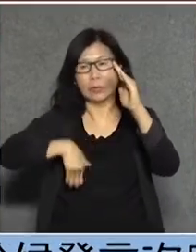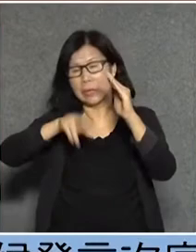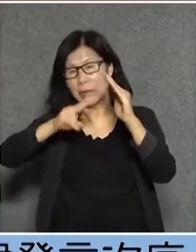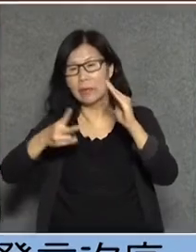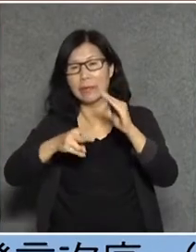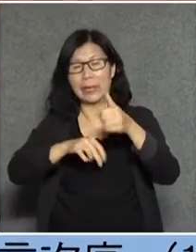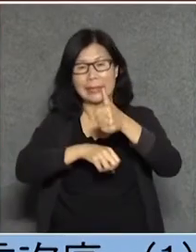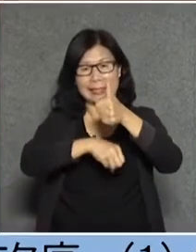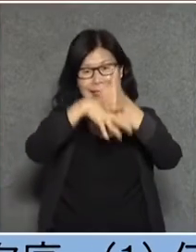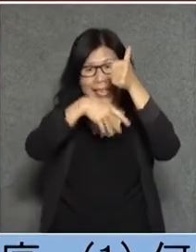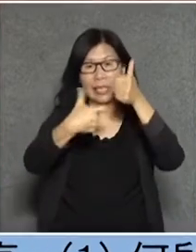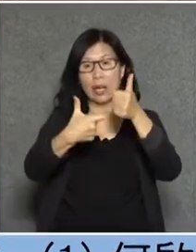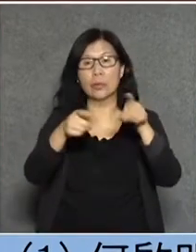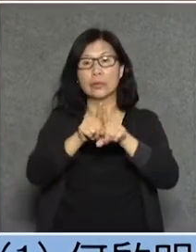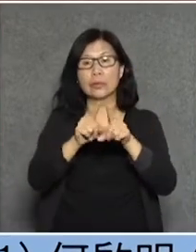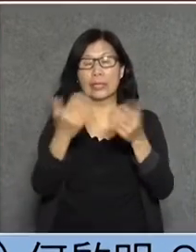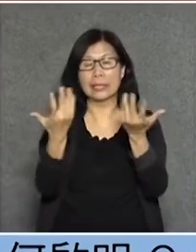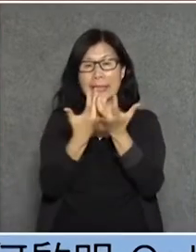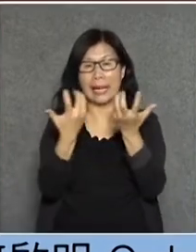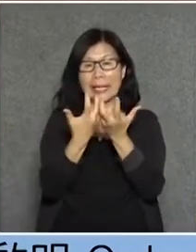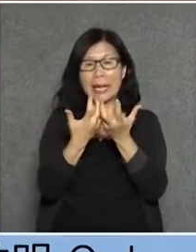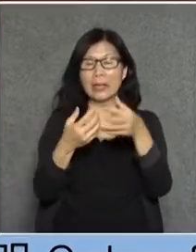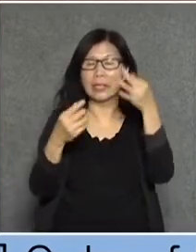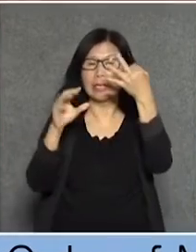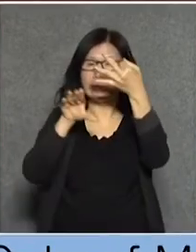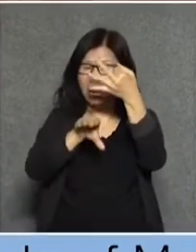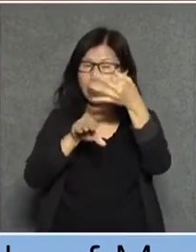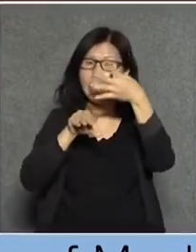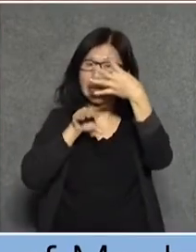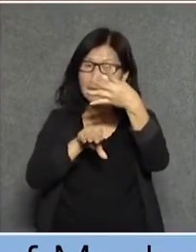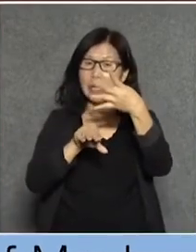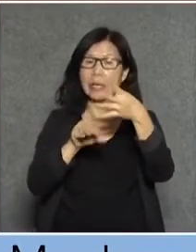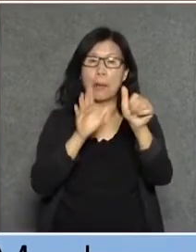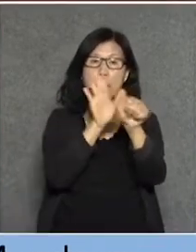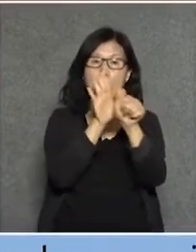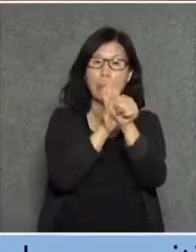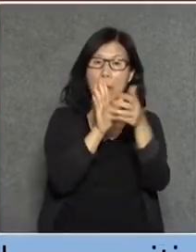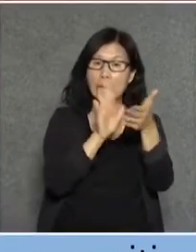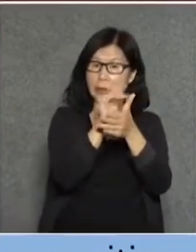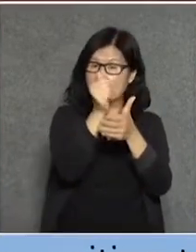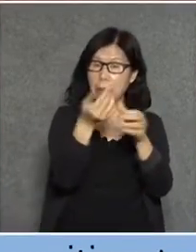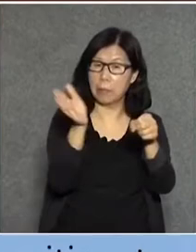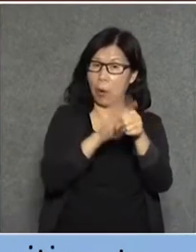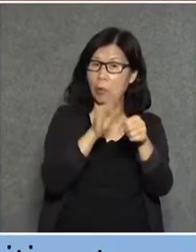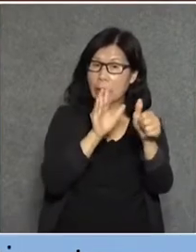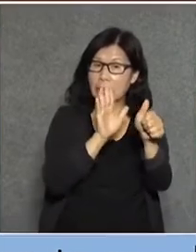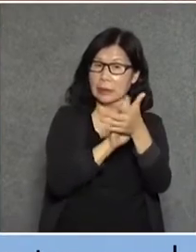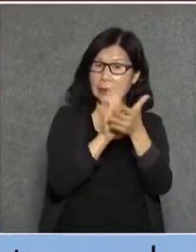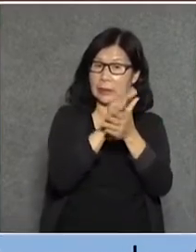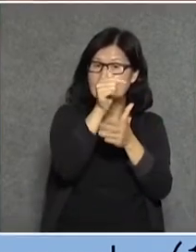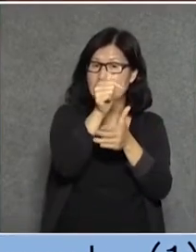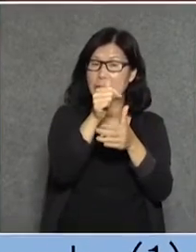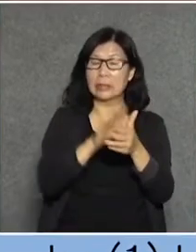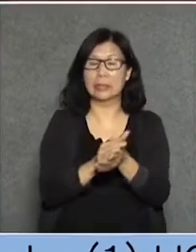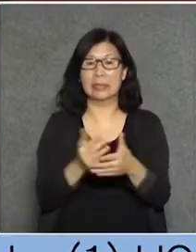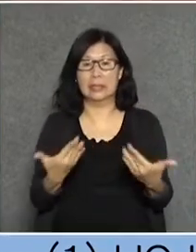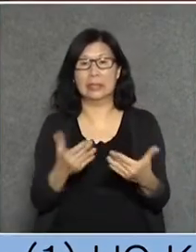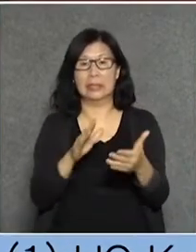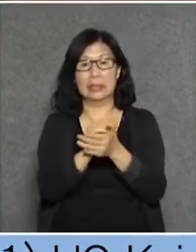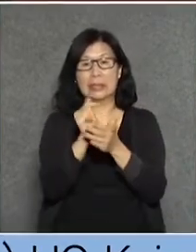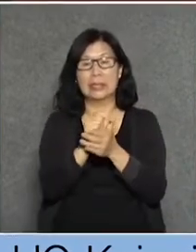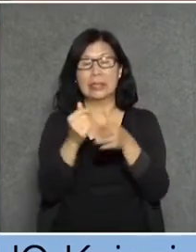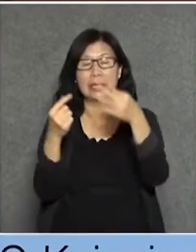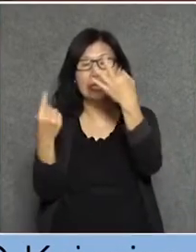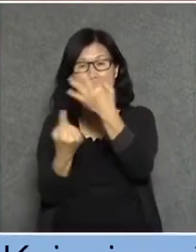數以億計補你十年喂那十那十億好像那十年的幾億